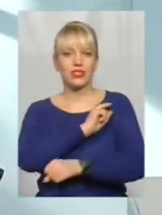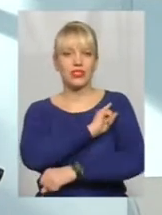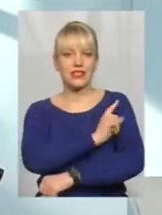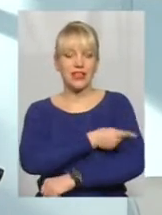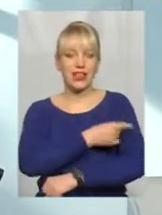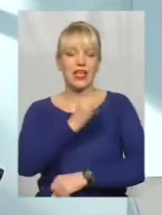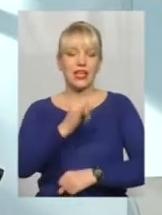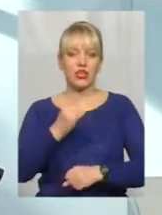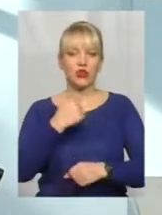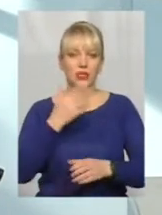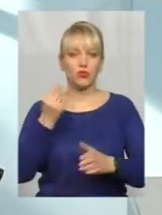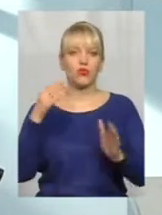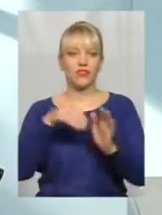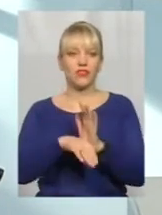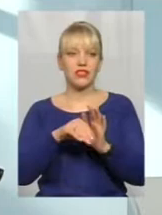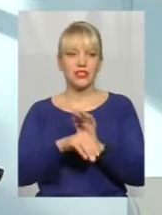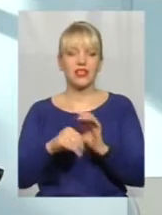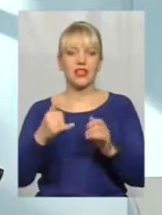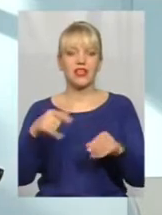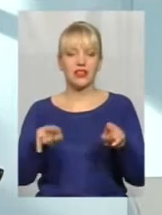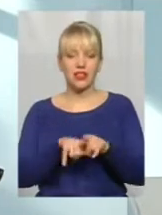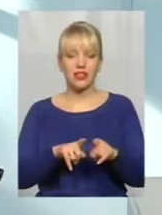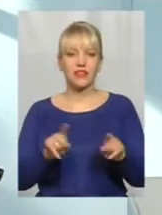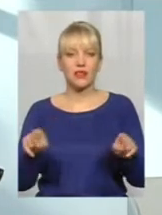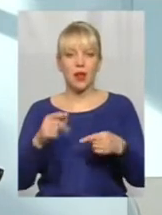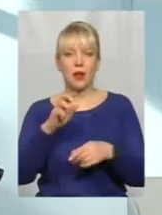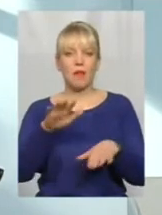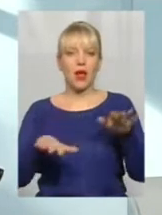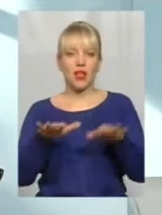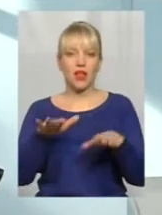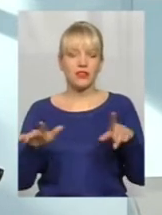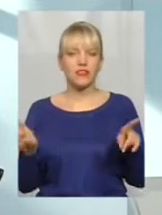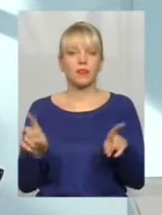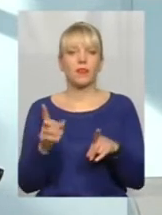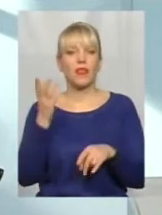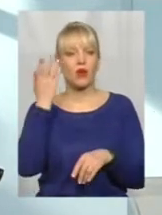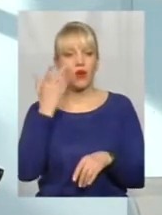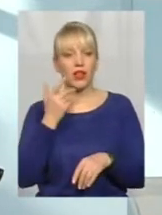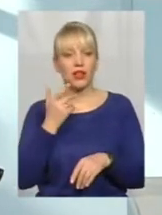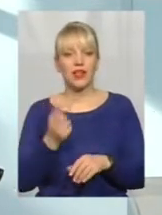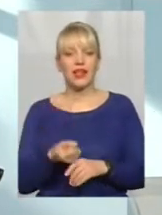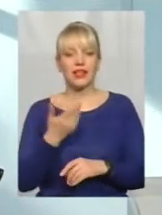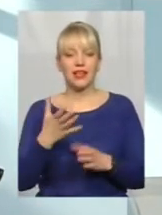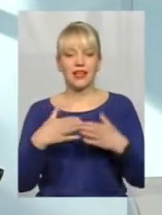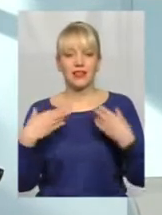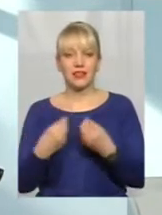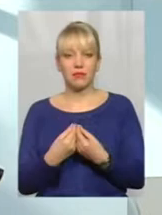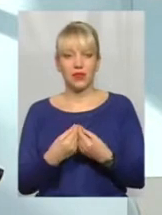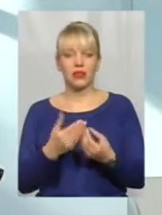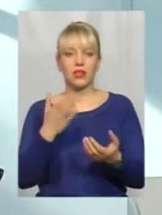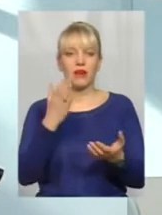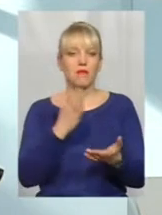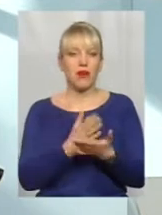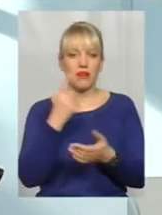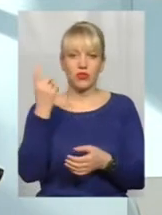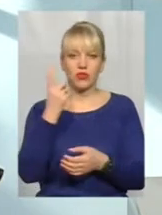І в результаті склався такий баланс, коли кілька сімей володіють майже всім,